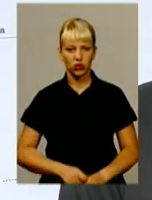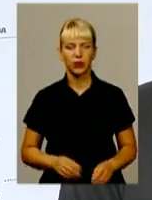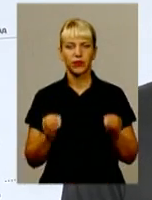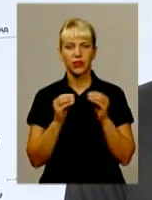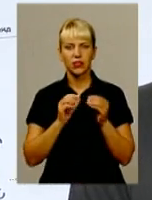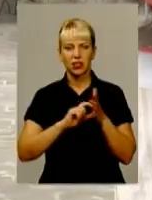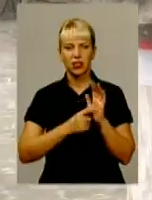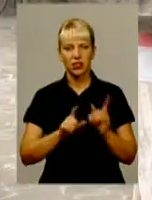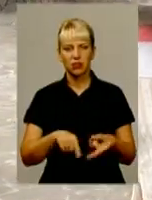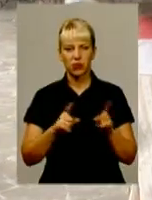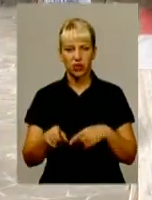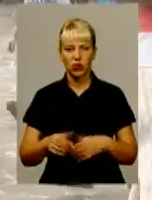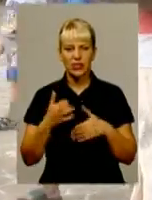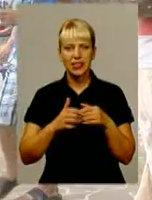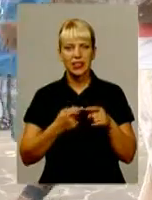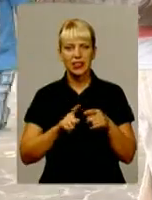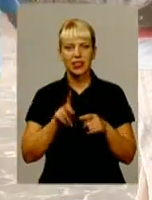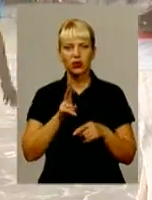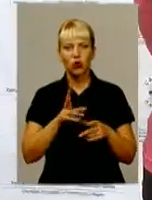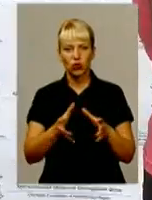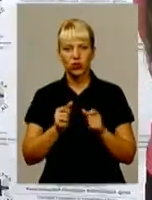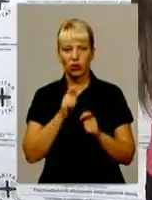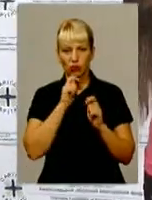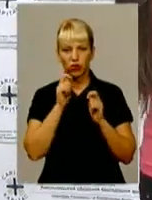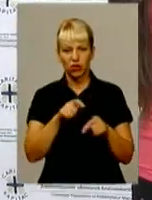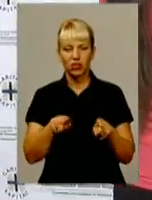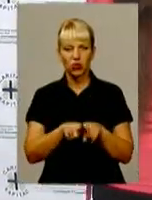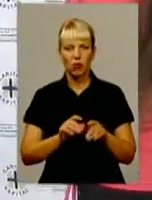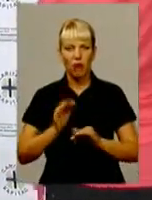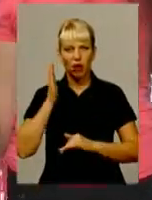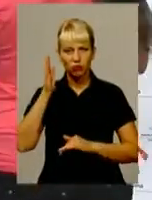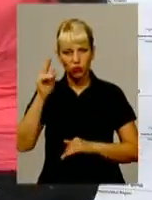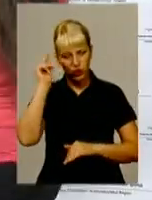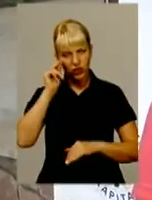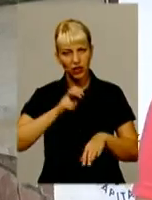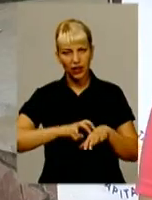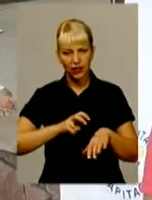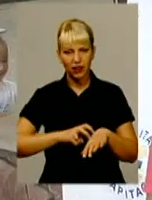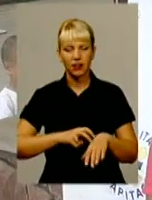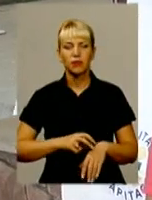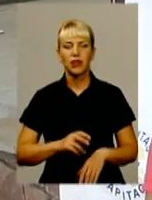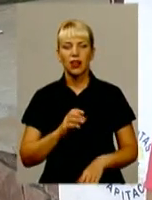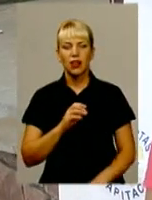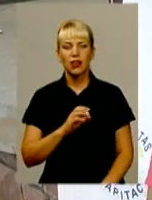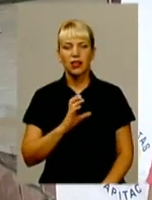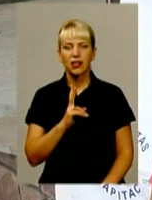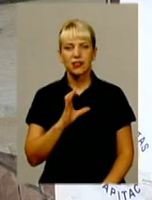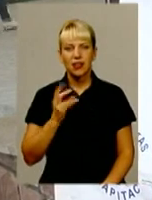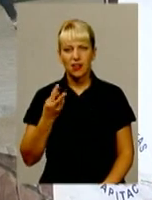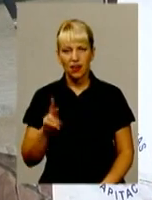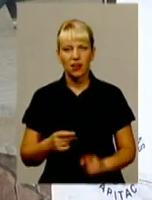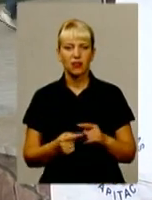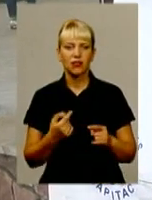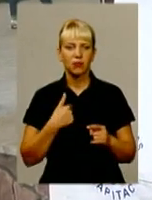в 10 клас перехожу. Серед тих, хто отримали подарунки, і майбутній лікар Ксенія Смирнова. Виступлю в медичний інститут і